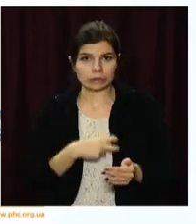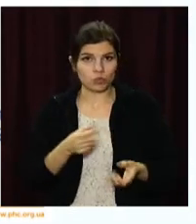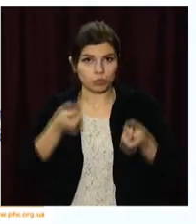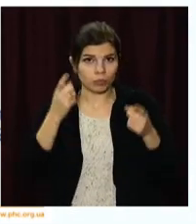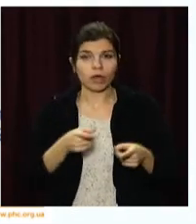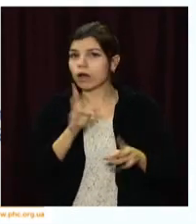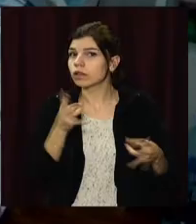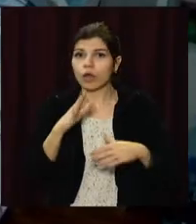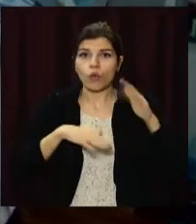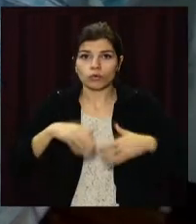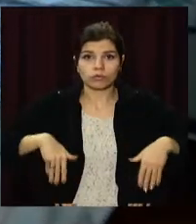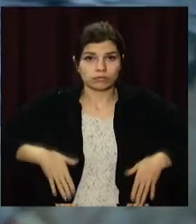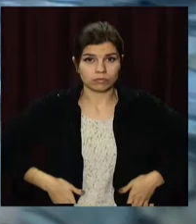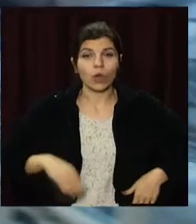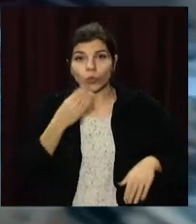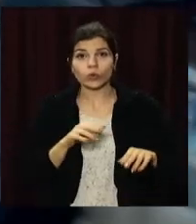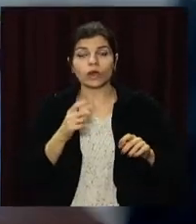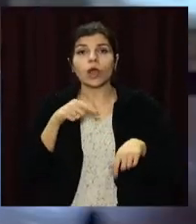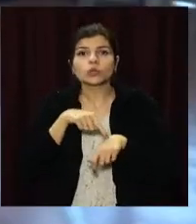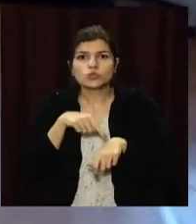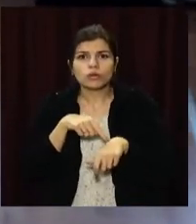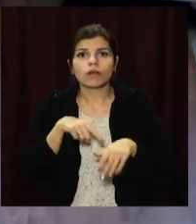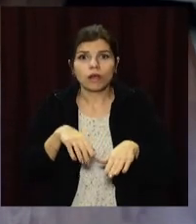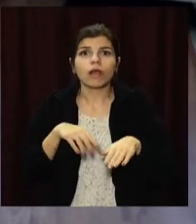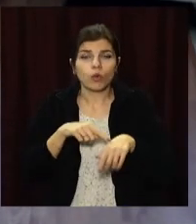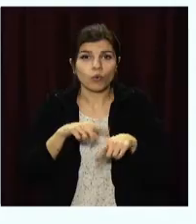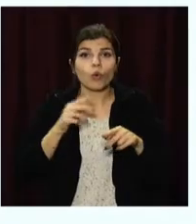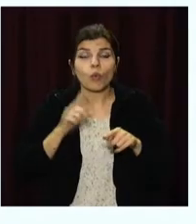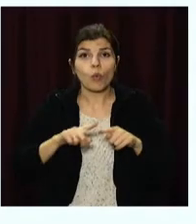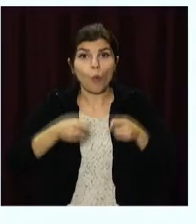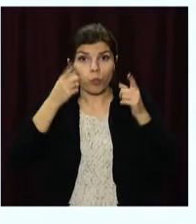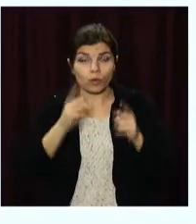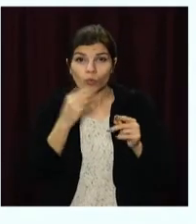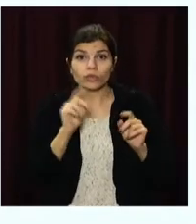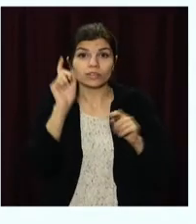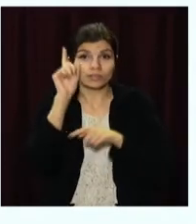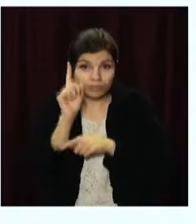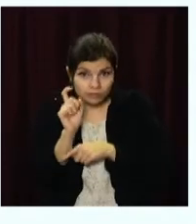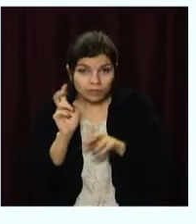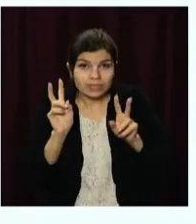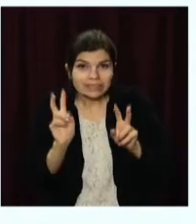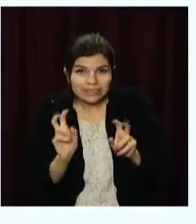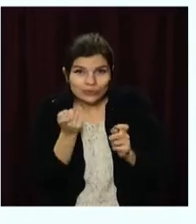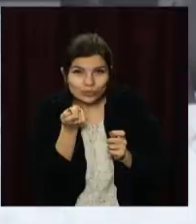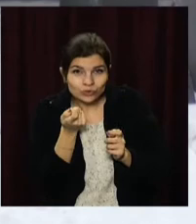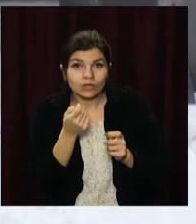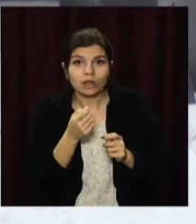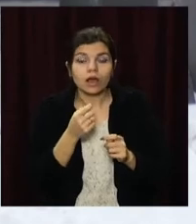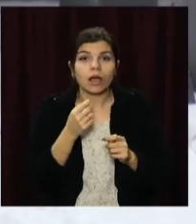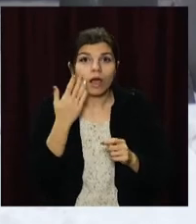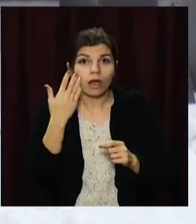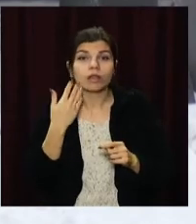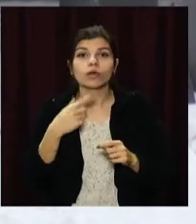тримайте руки в кишенях. Присядьте, якщо відчуваєте, що втрачаєте рівновагу. Це допоможе втриматися на ногах. Сконцентруйтеся, коли